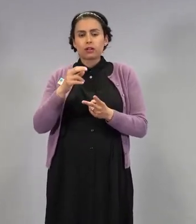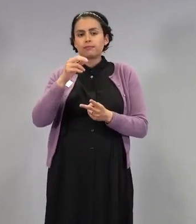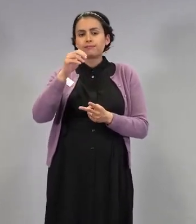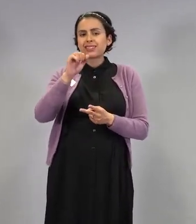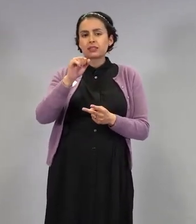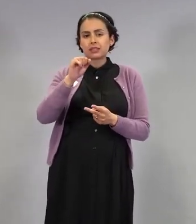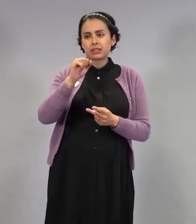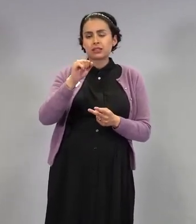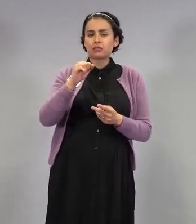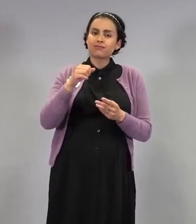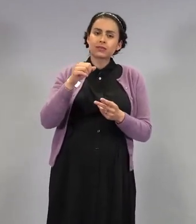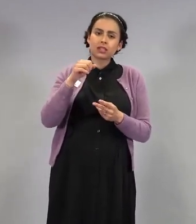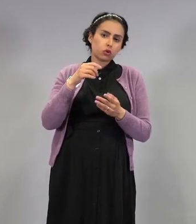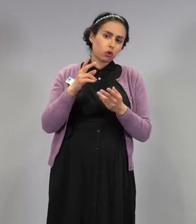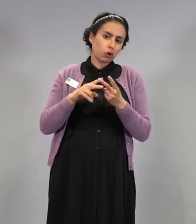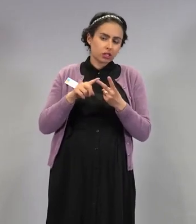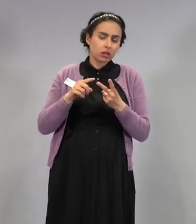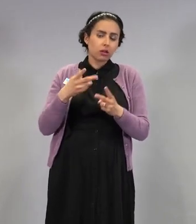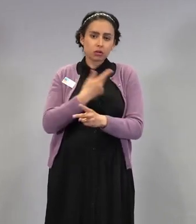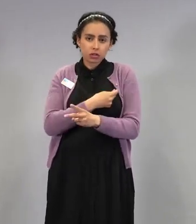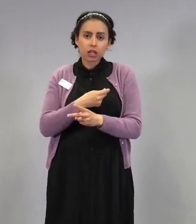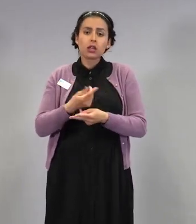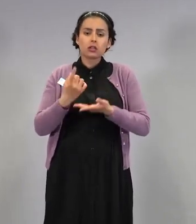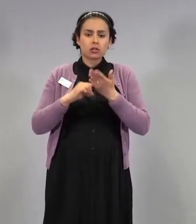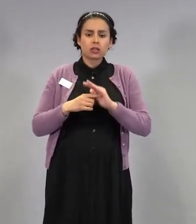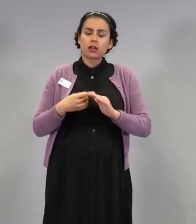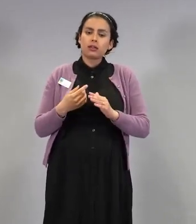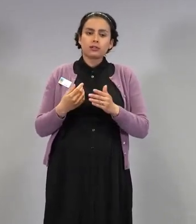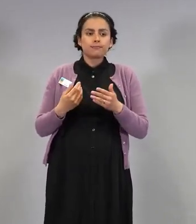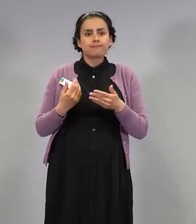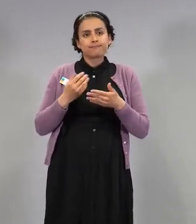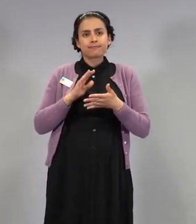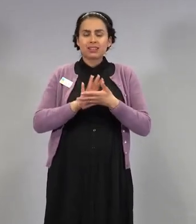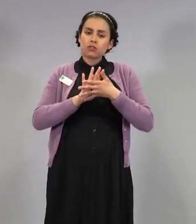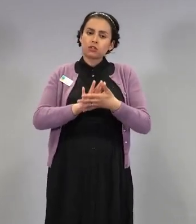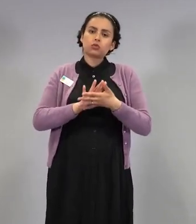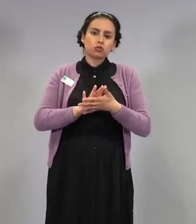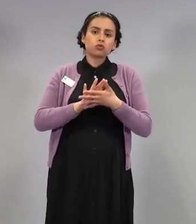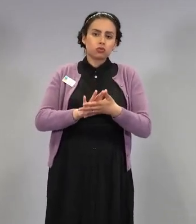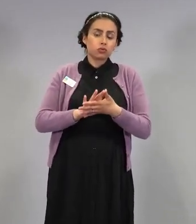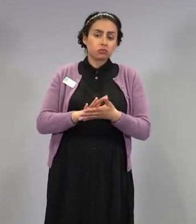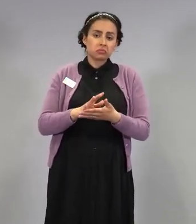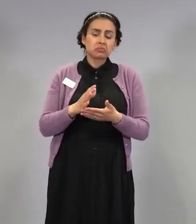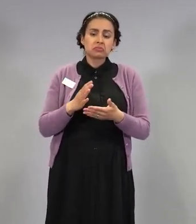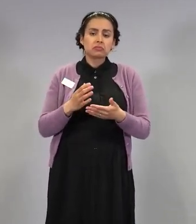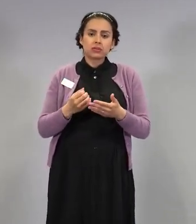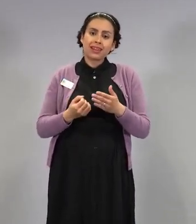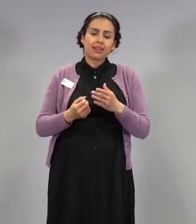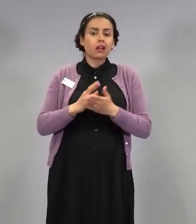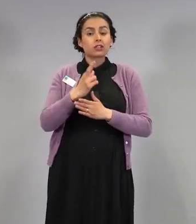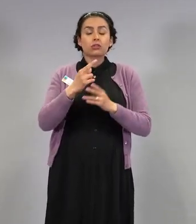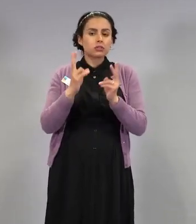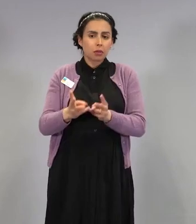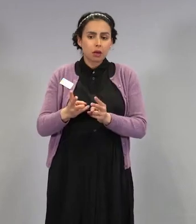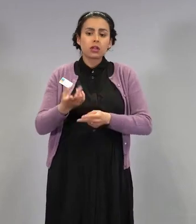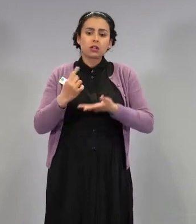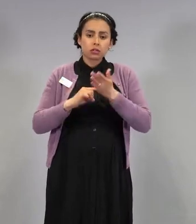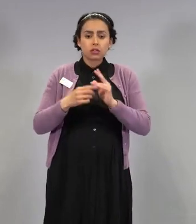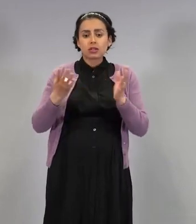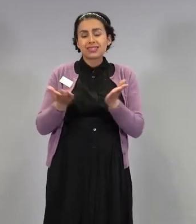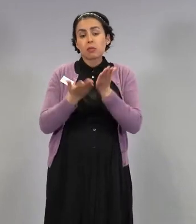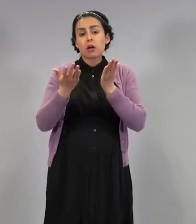yhtä hyvä ja sitten toisaalta tällä vältetään ne mahdolliset verihyytymishäiriöt, joita